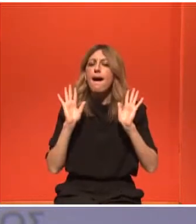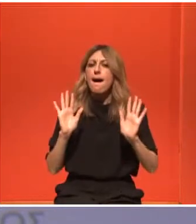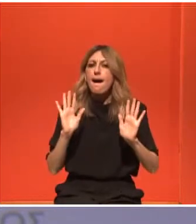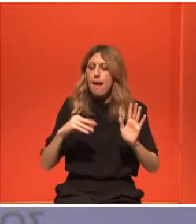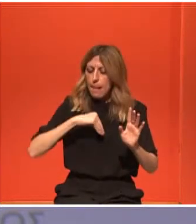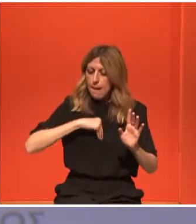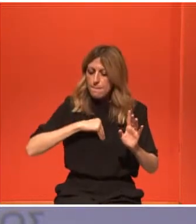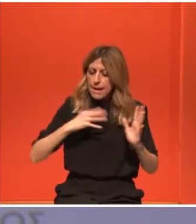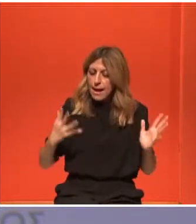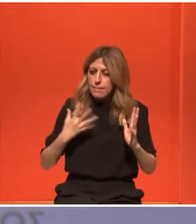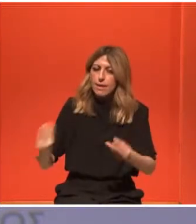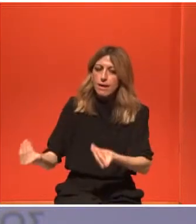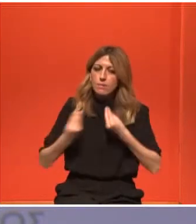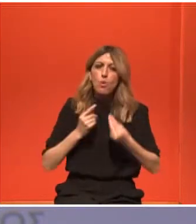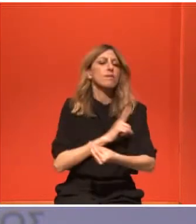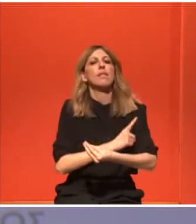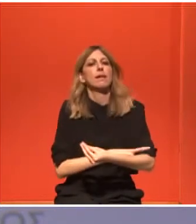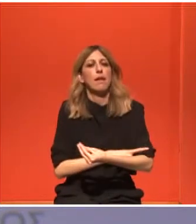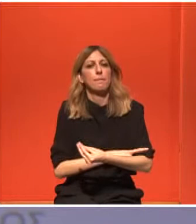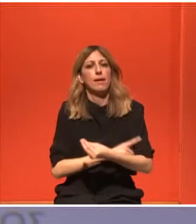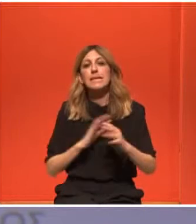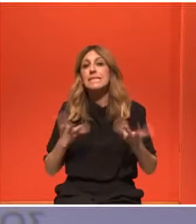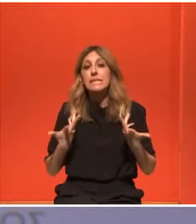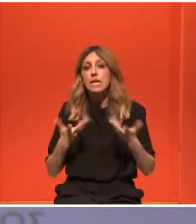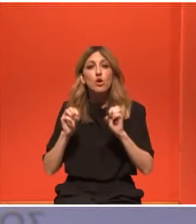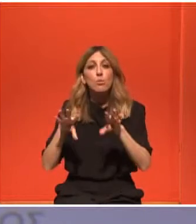αυτό ήταν η προπόνηση. Περίμενα πώς και πώς να γυρίσω πίσω στην προπόνησή μου.